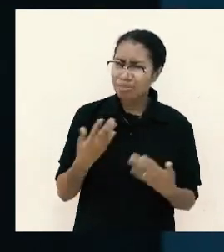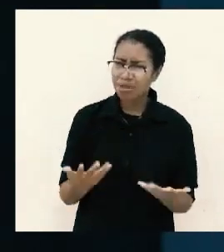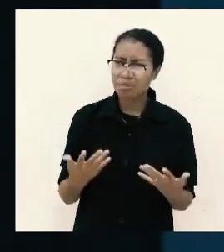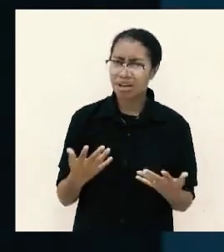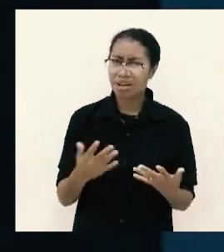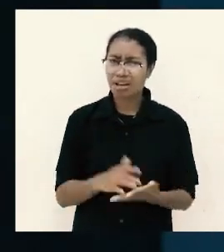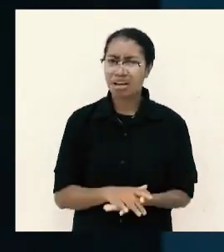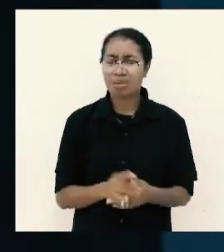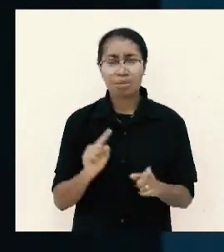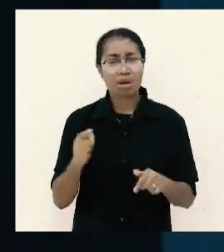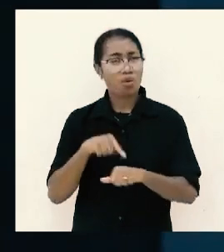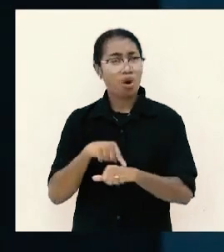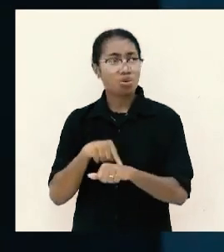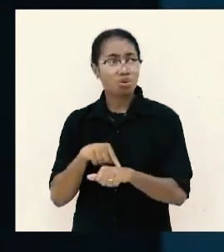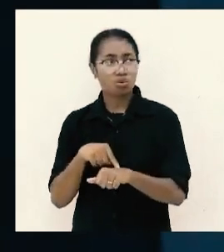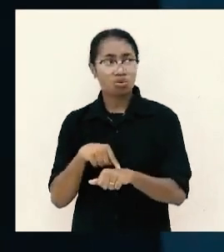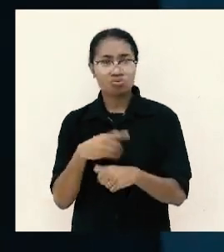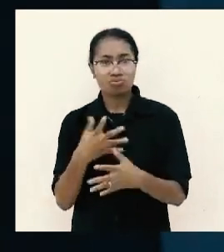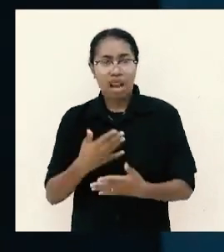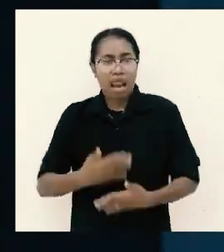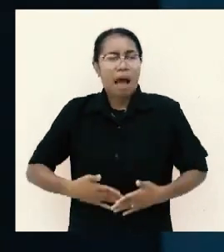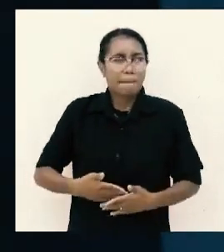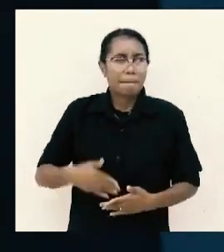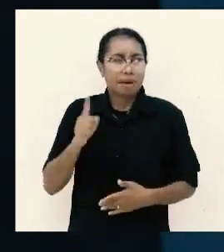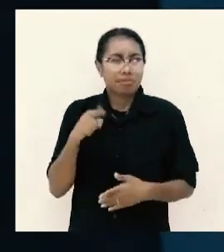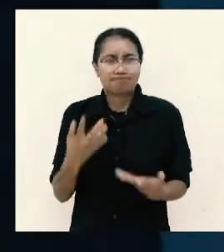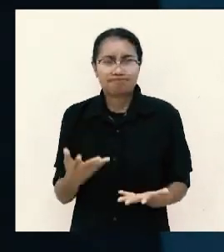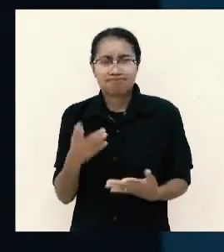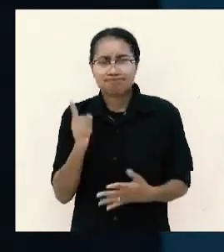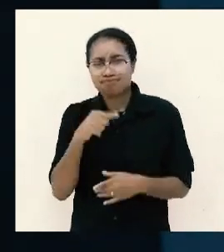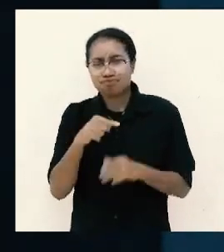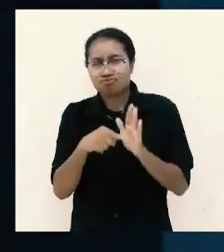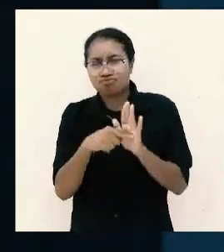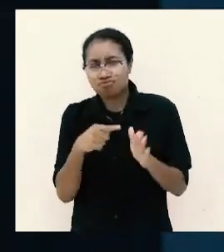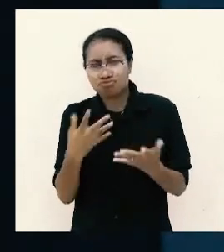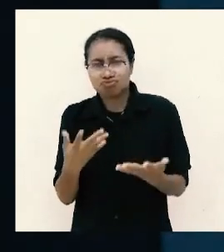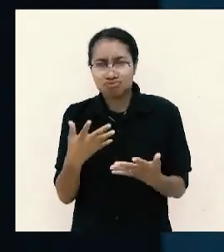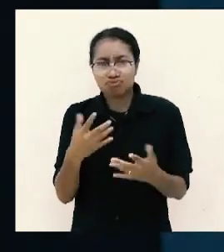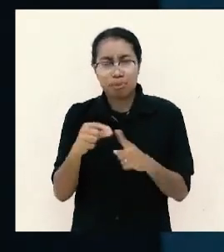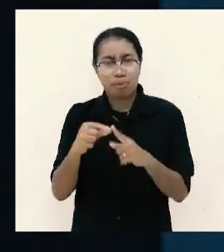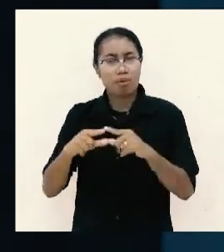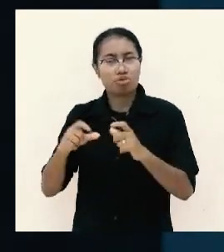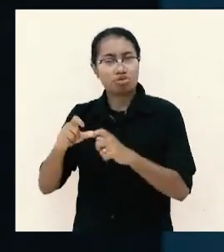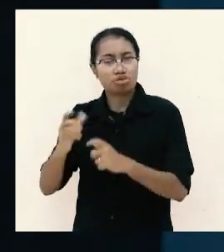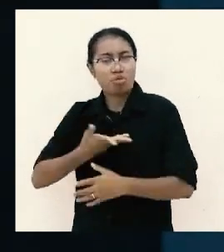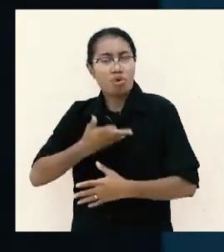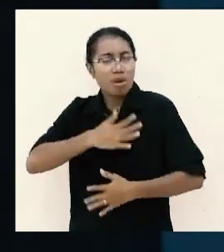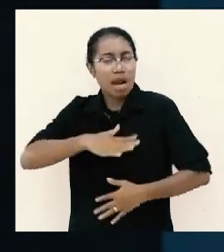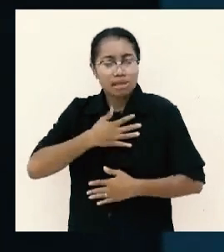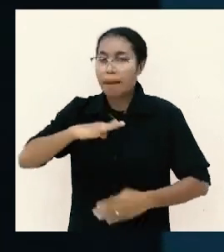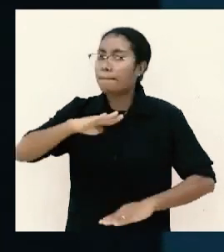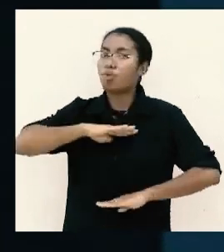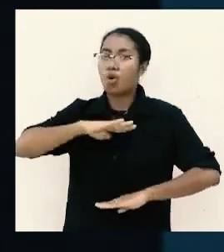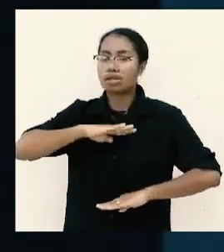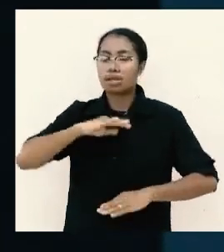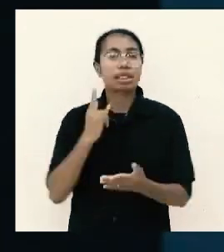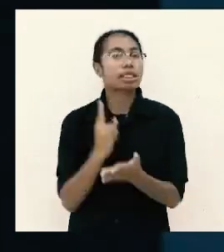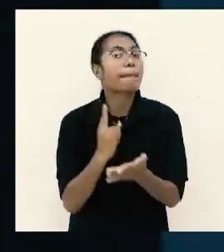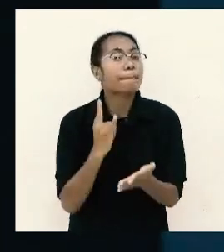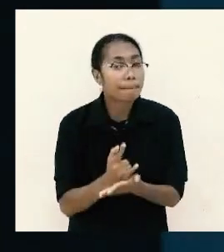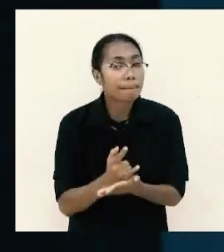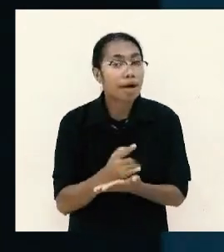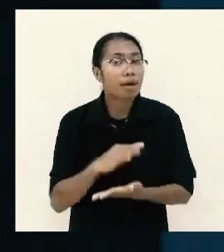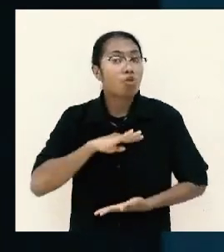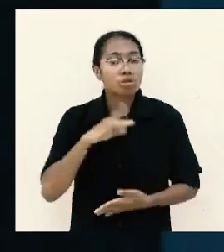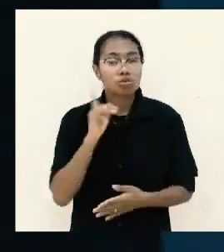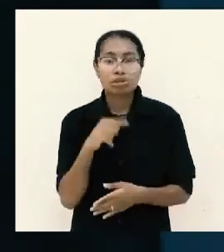pada waktu lapar pada waktu berkurang kekurangan paulus merasa puas pada waktu kita